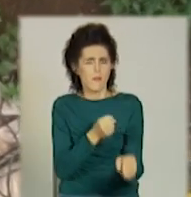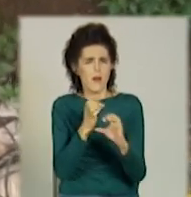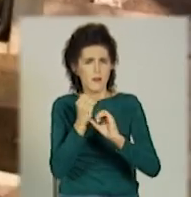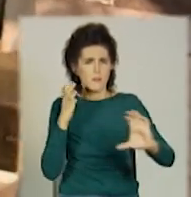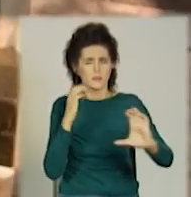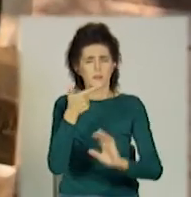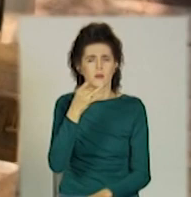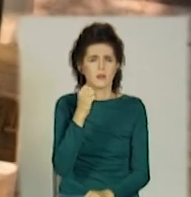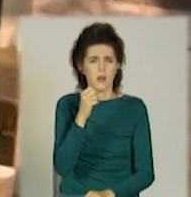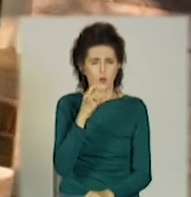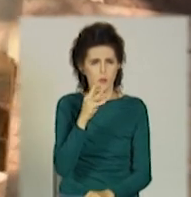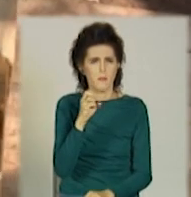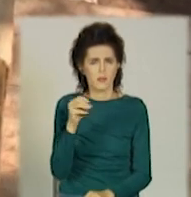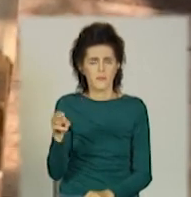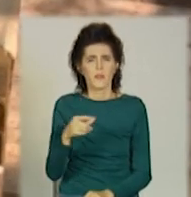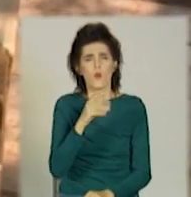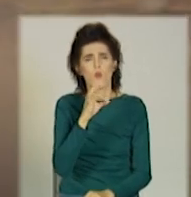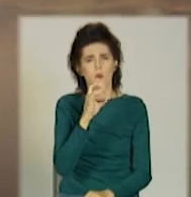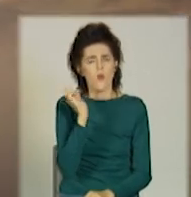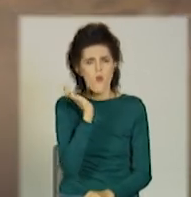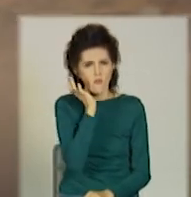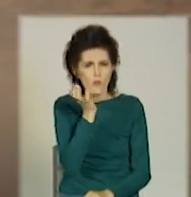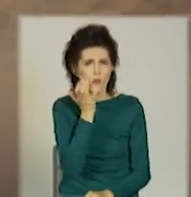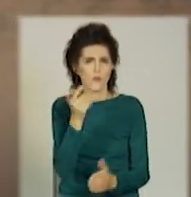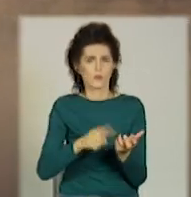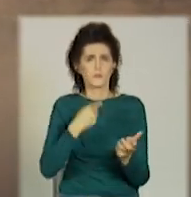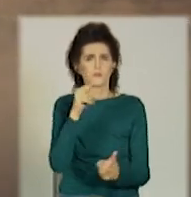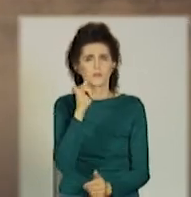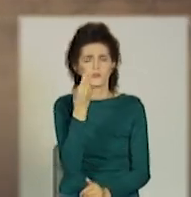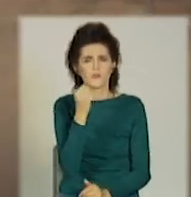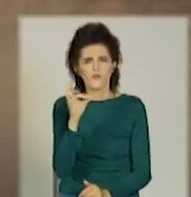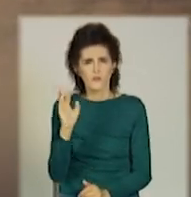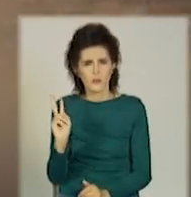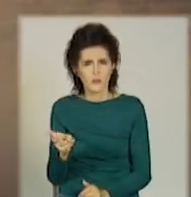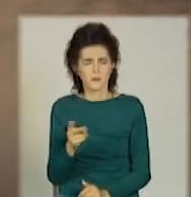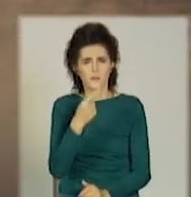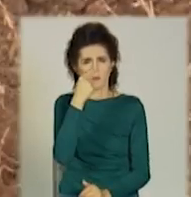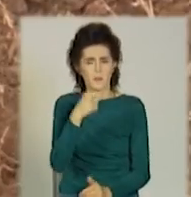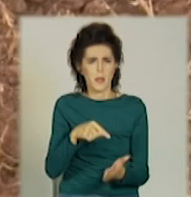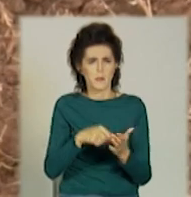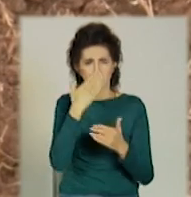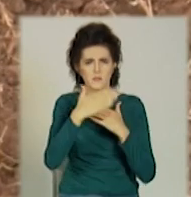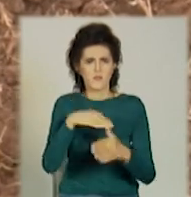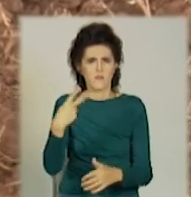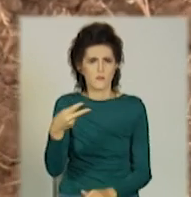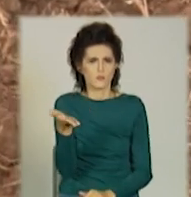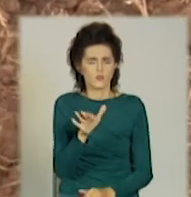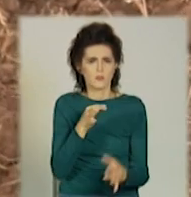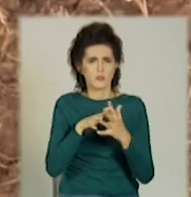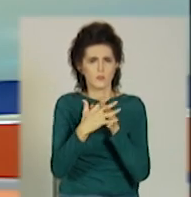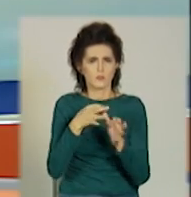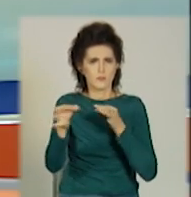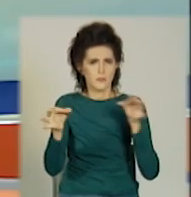поблизу Оріхового, Зайцевого та Пищевика. Загалом обстрілення околиці двох десятків населених пунктів.